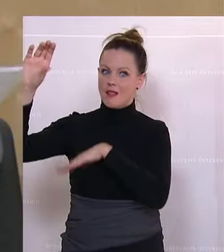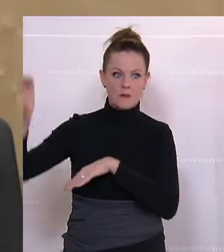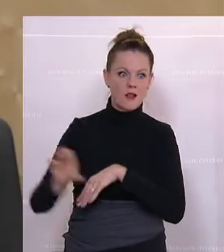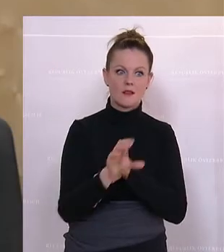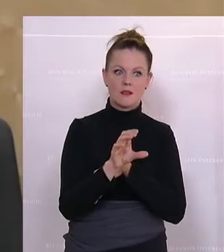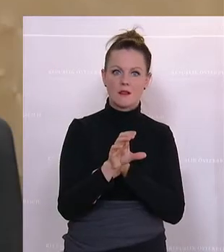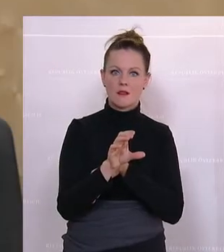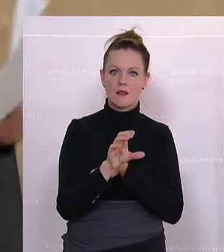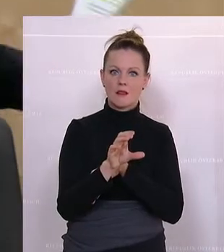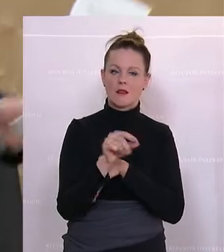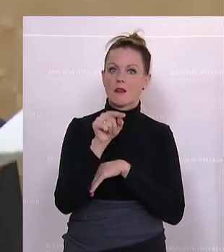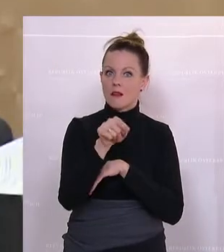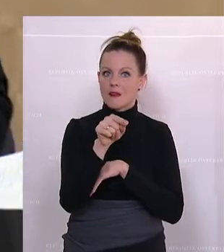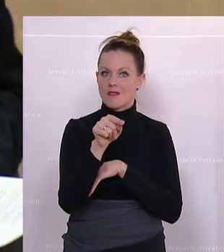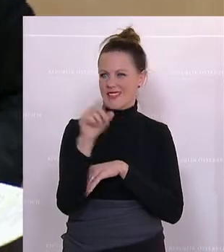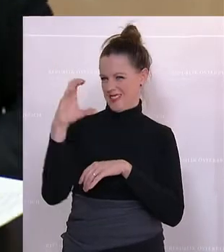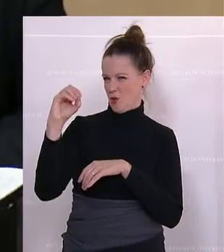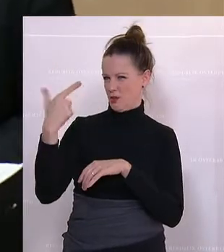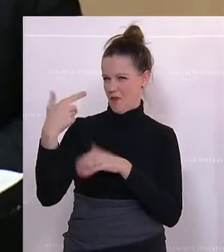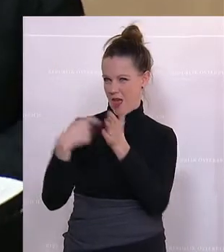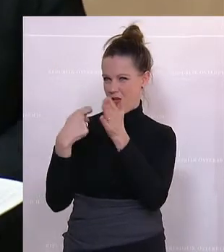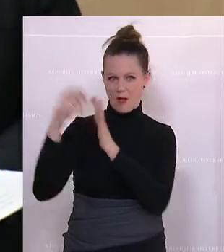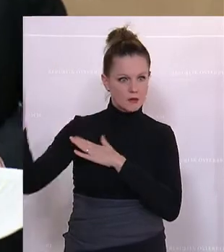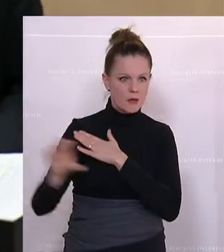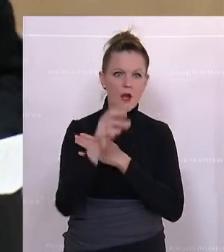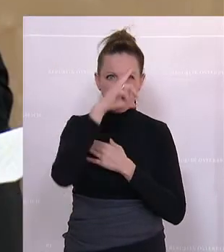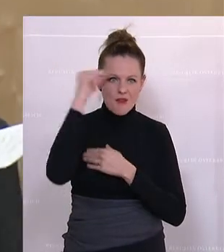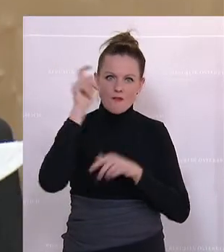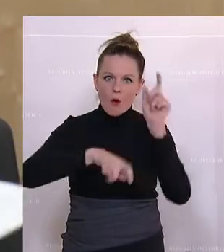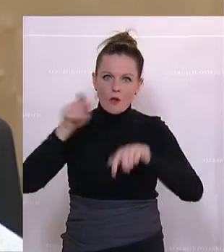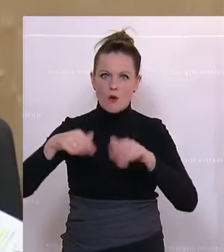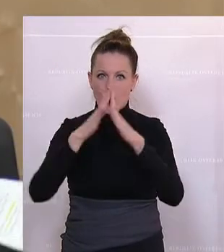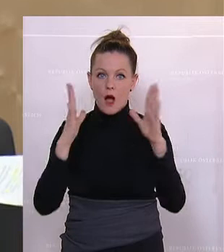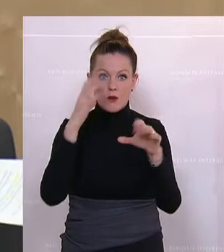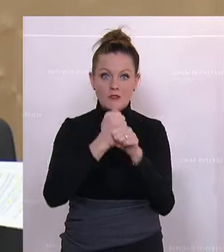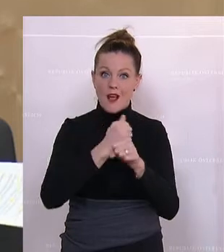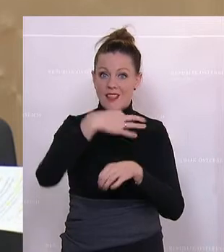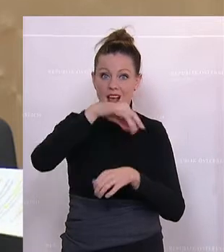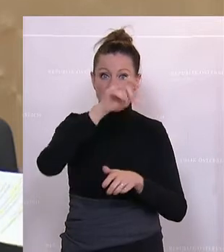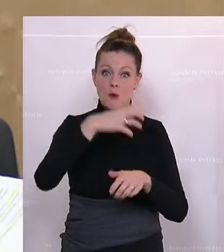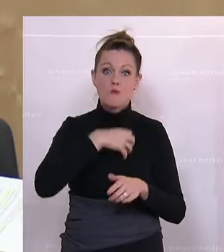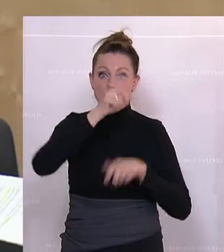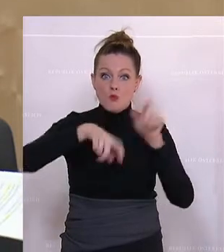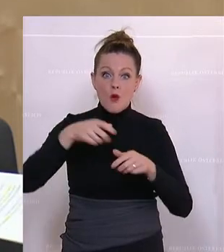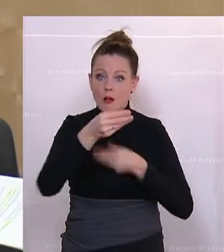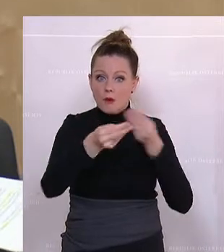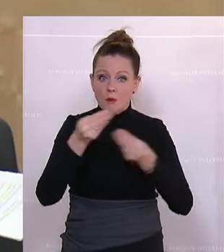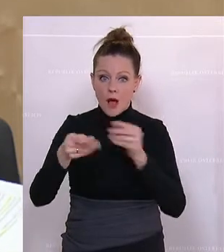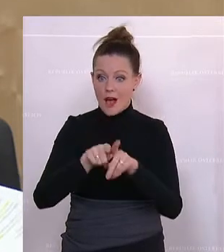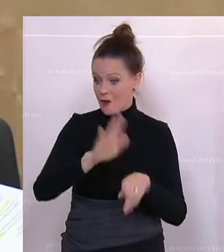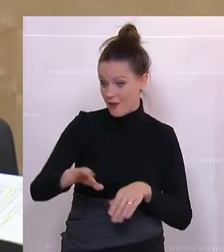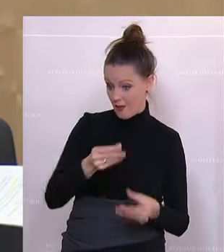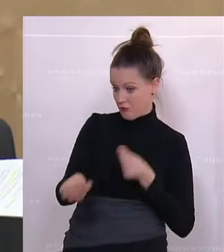aus dieser CO2-Bepreisung an die Bevölkerung, an die Haushalte, an die einzelnen Bürgerinnen und Bürger, ja sogar an die Kinder.